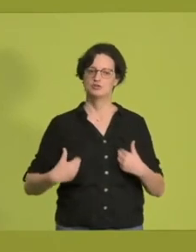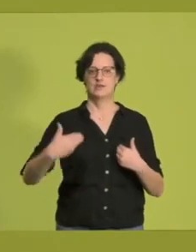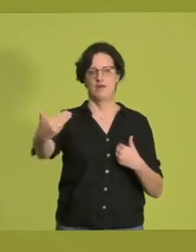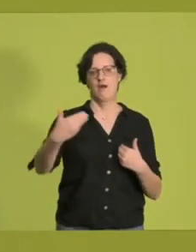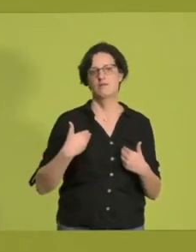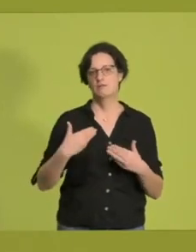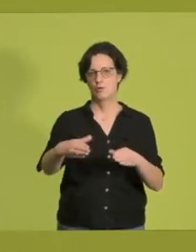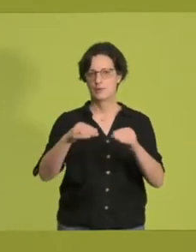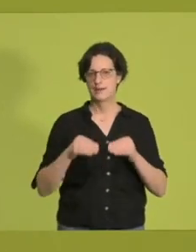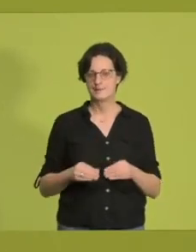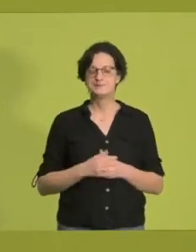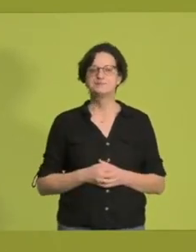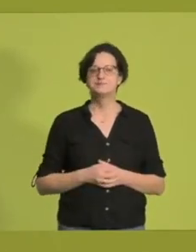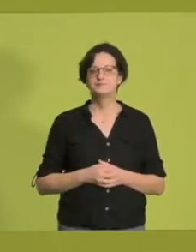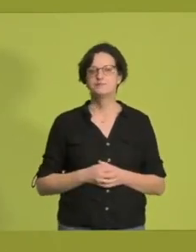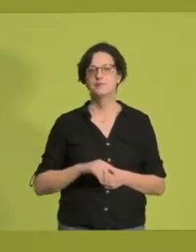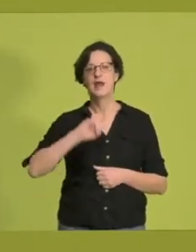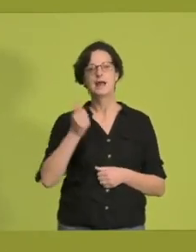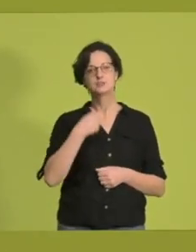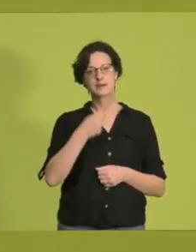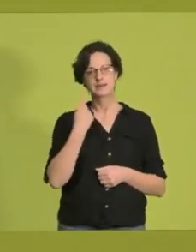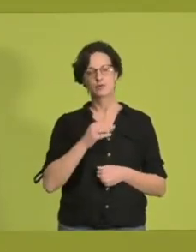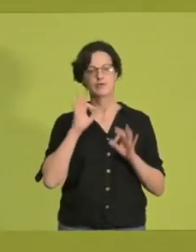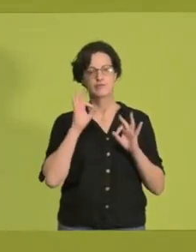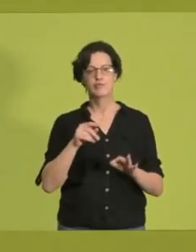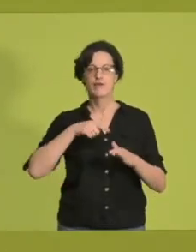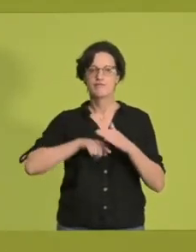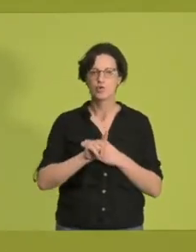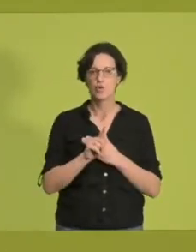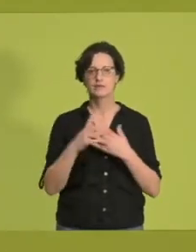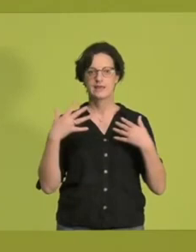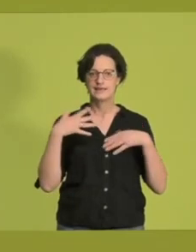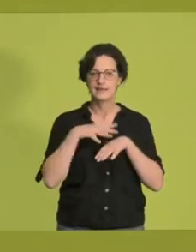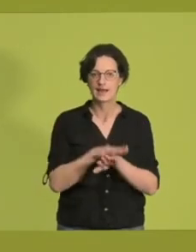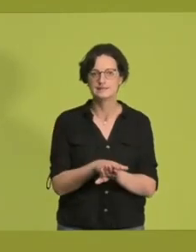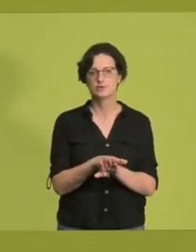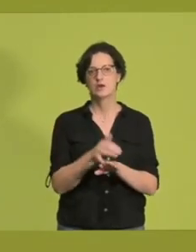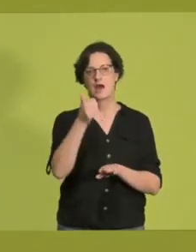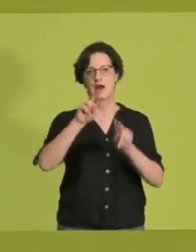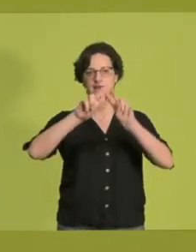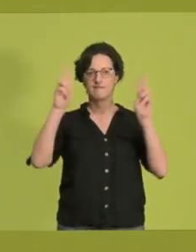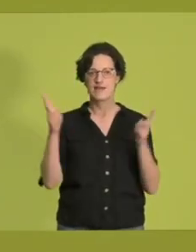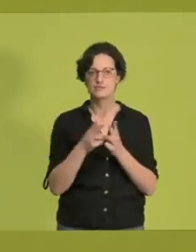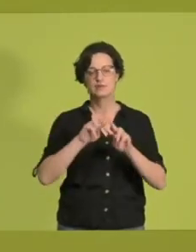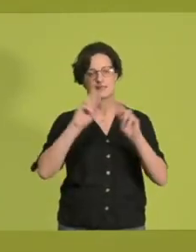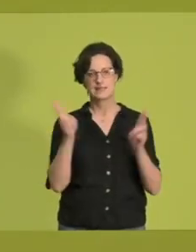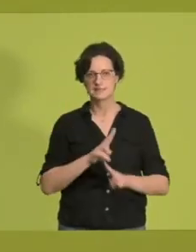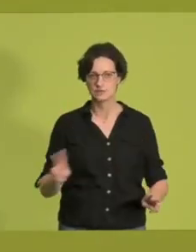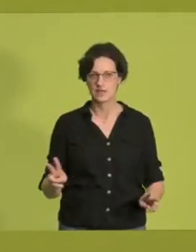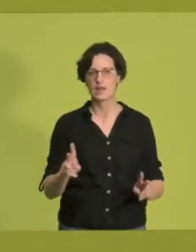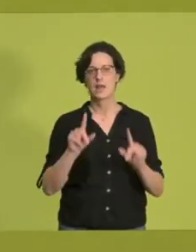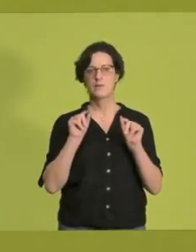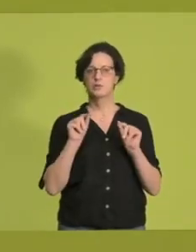Als Sprecherin für Flucht, Integration, eine Welt und Internationales ist der